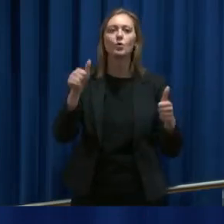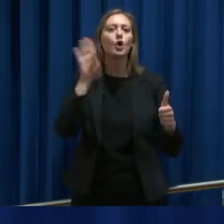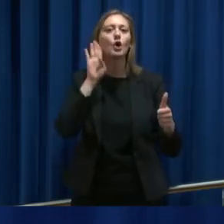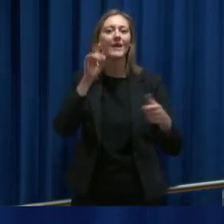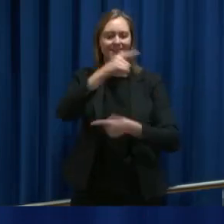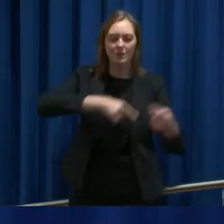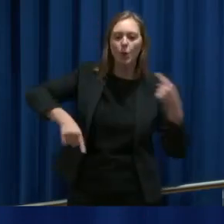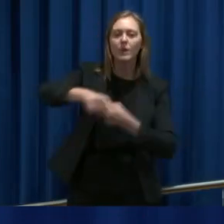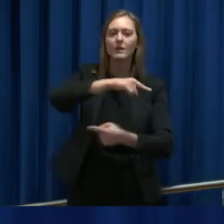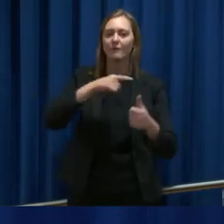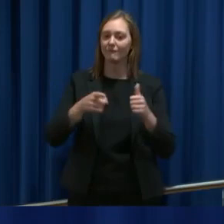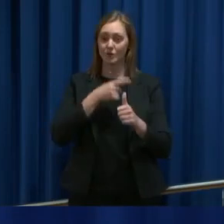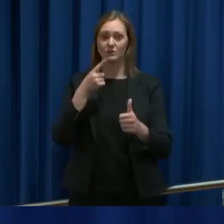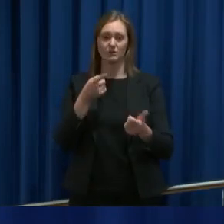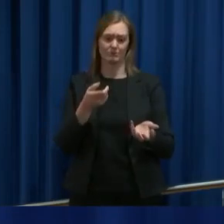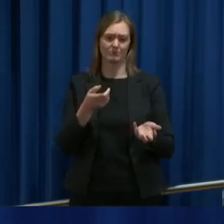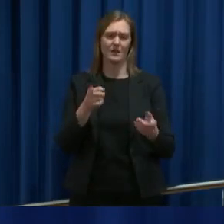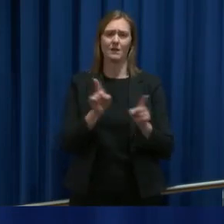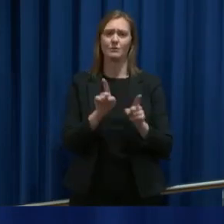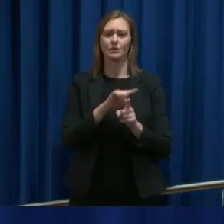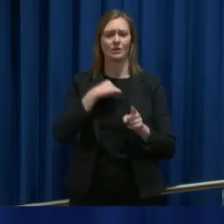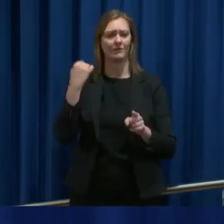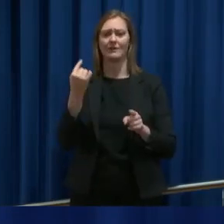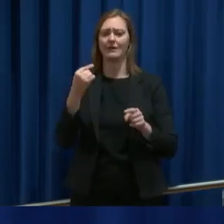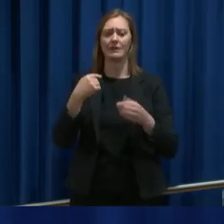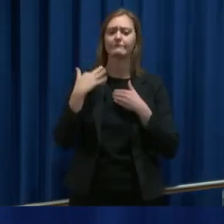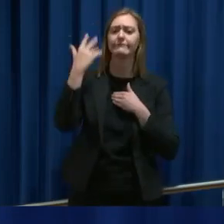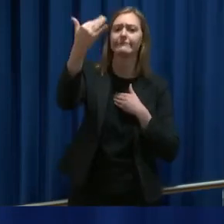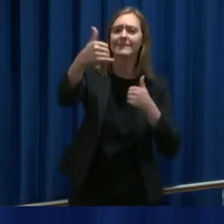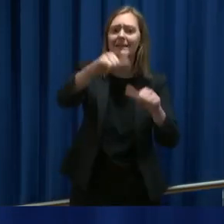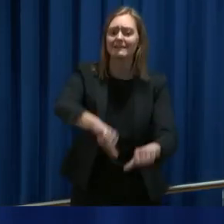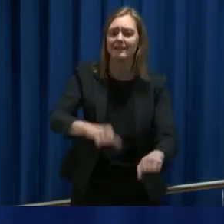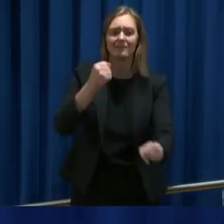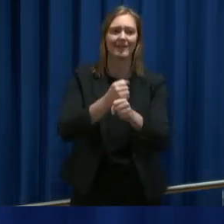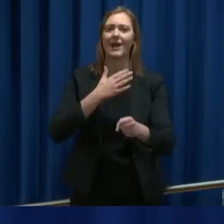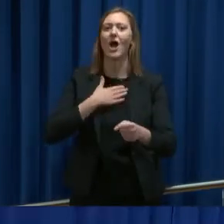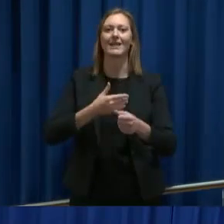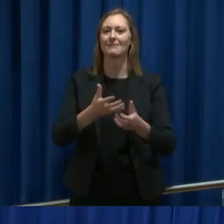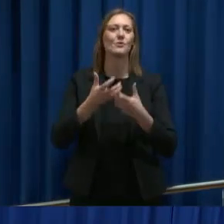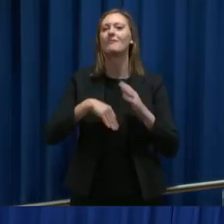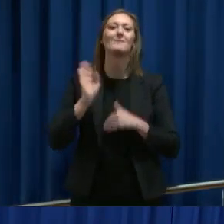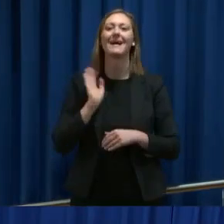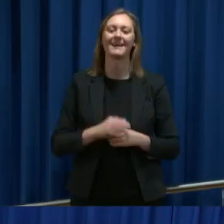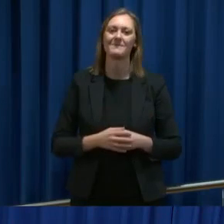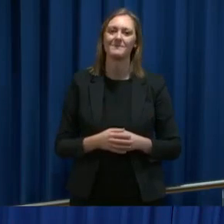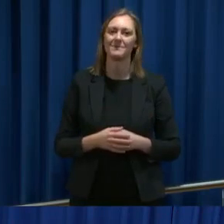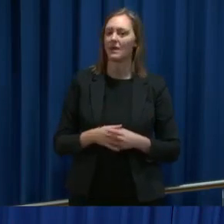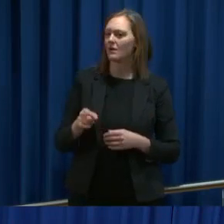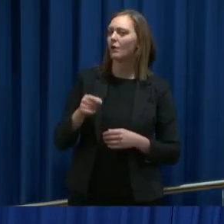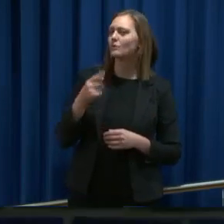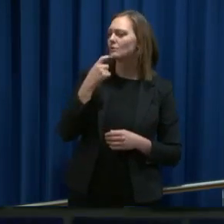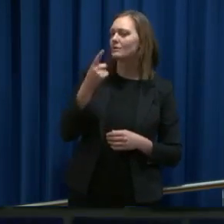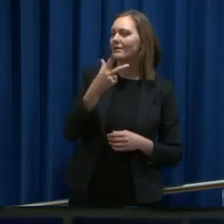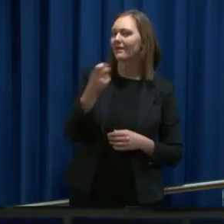hele den biten og forhold til det, så kunne vi jo vært så langt ute i denne krisen at det var helt unødvendig. Var det riktig så du ikke forstod i sted at 31.